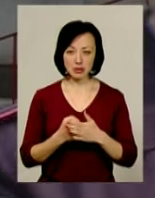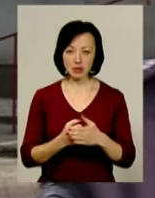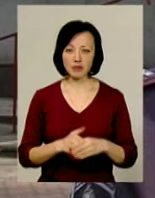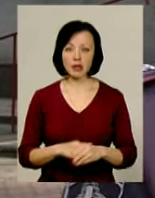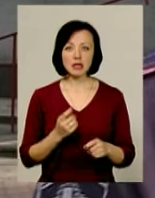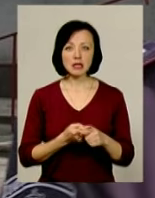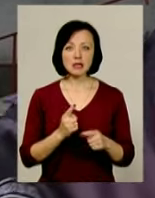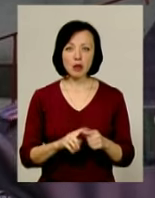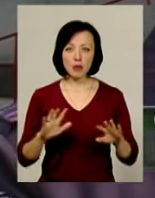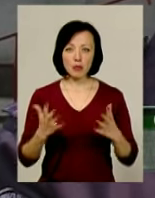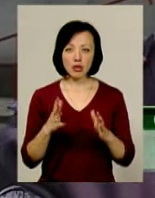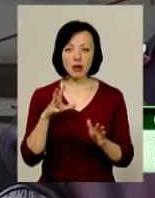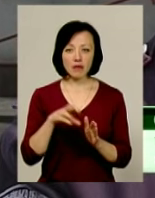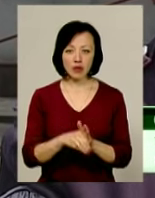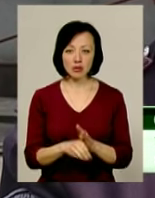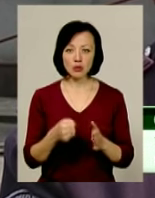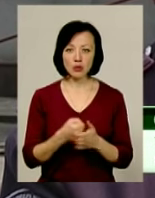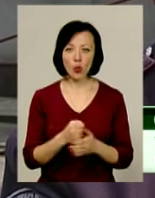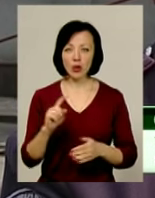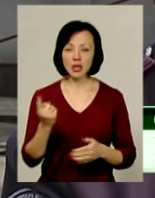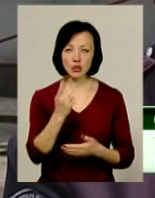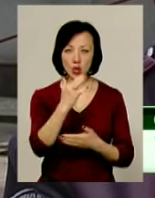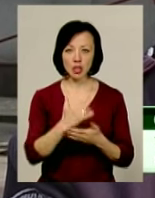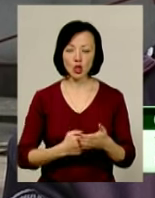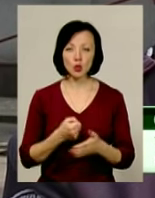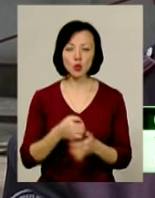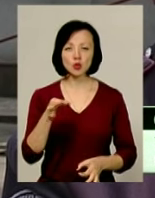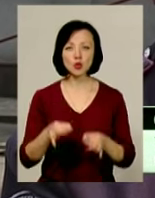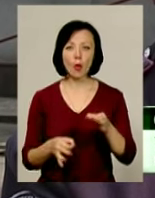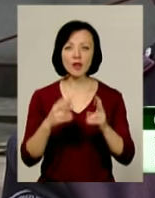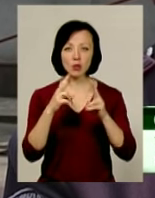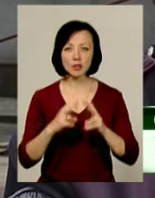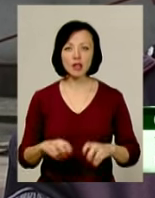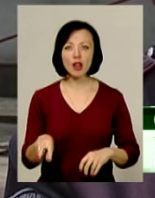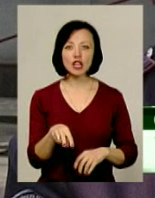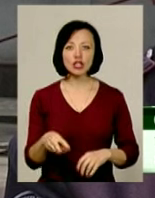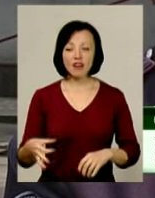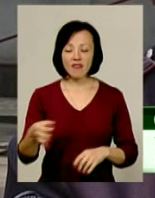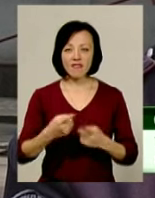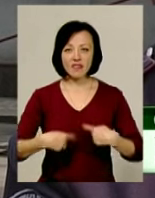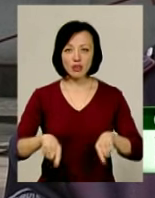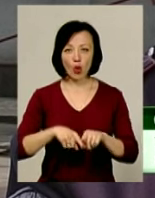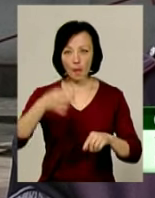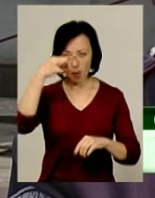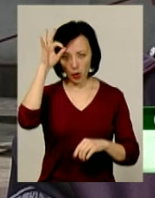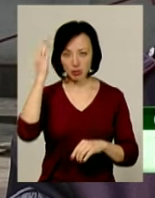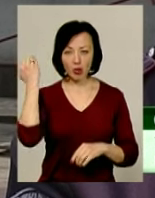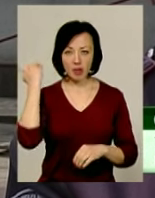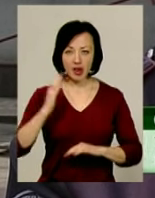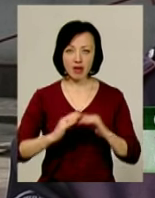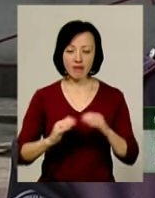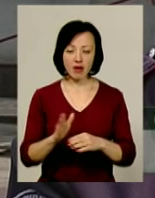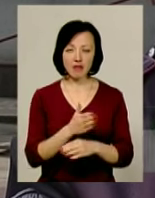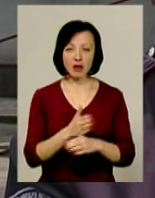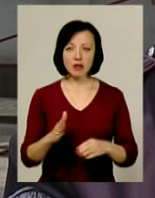Дана подія внесена до єдиної реєстру досудових розслідувань Литичівського відділу поліції. Попередня кваліфікація